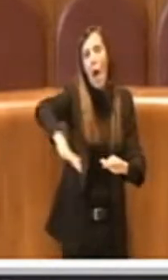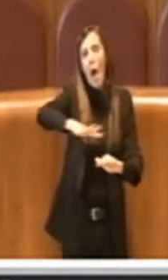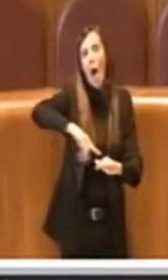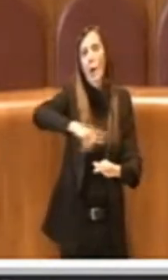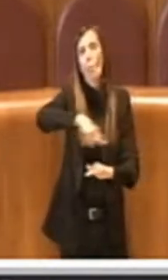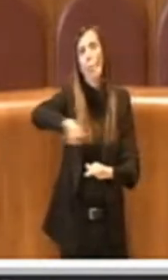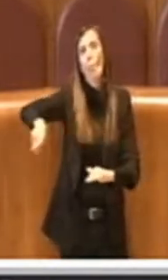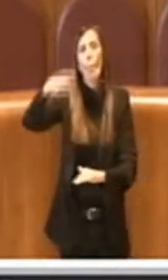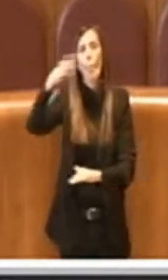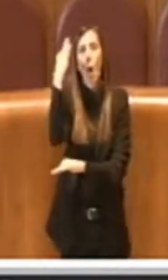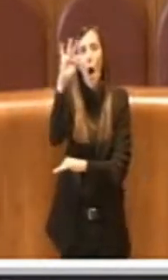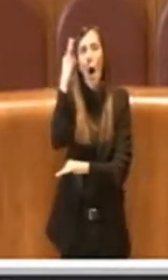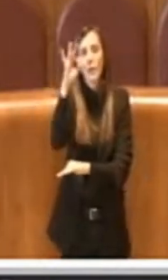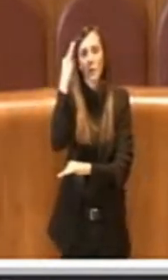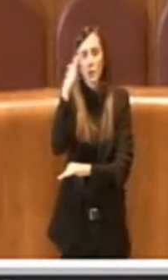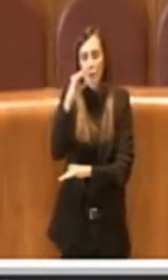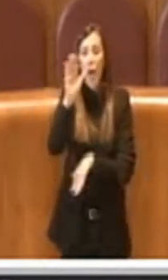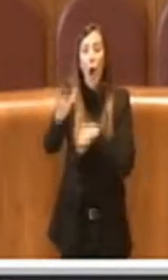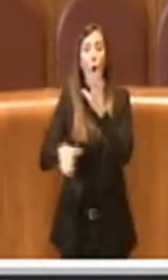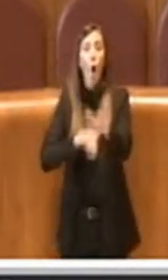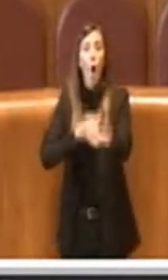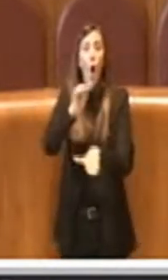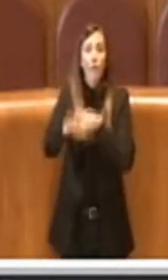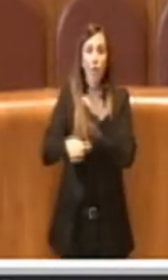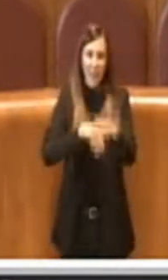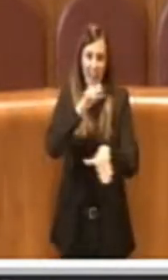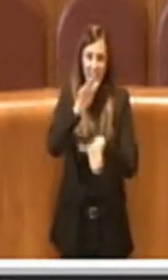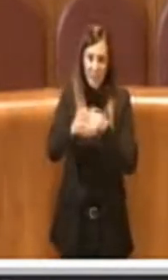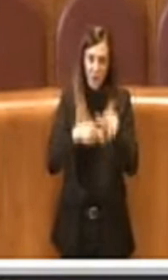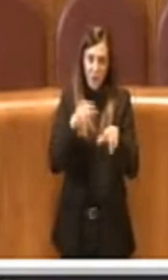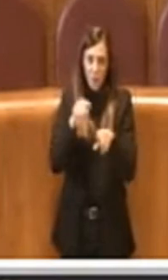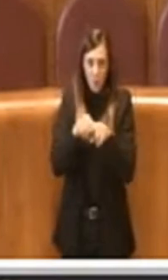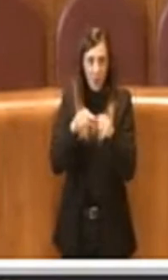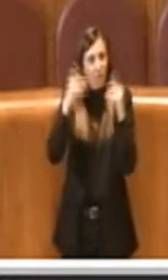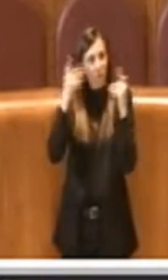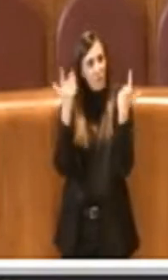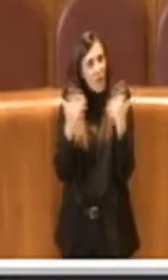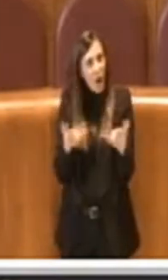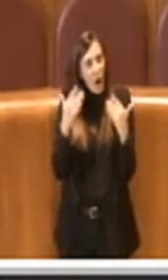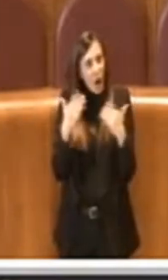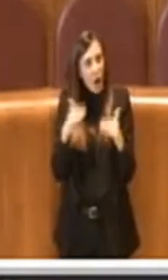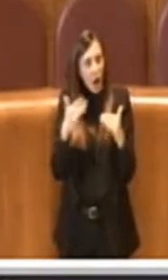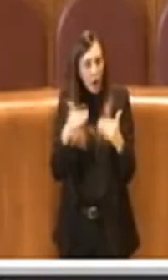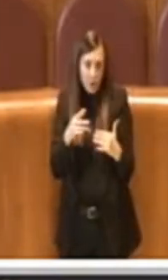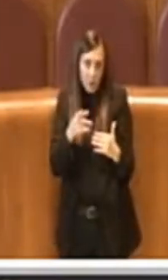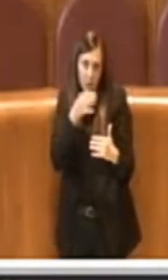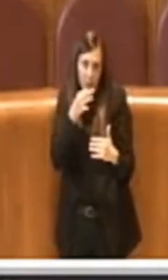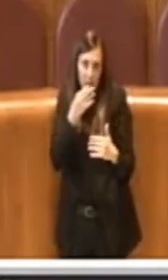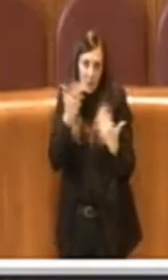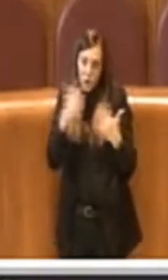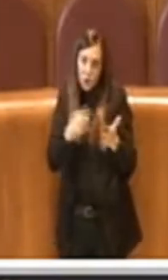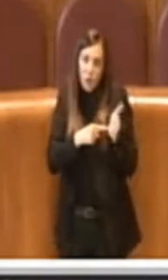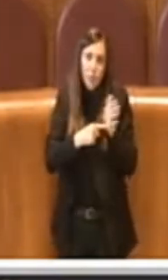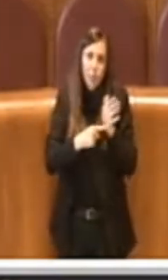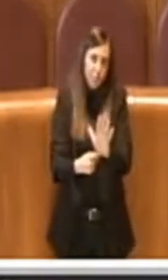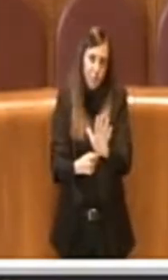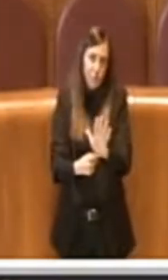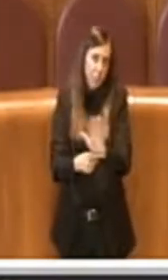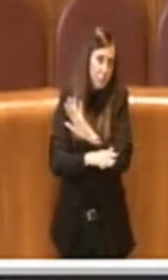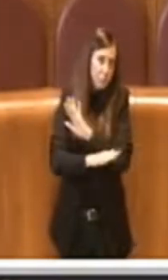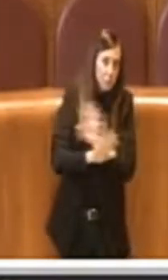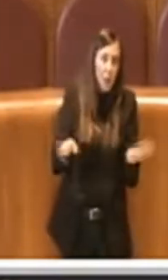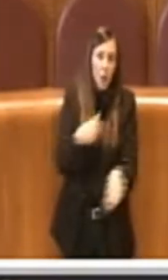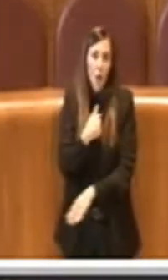e le convocazioni che sono state effettuate insomma ne sono la diretta testimonianza io